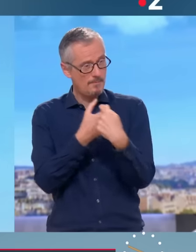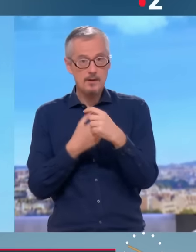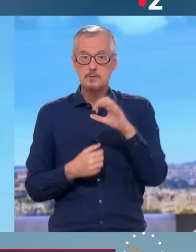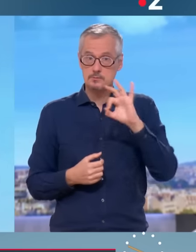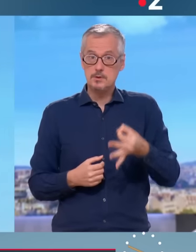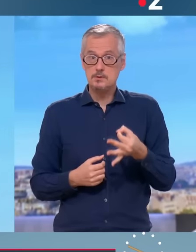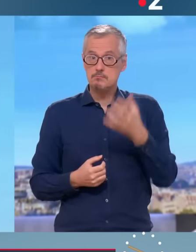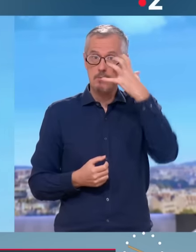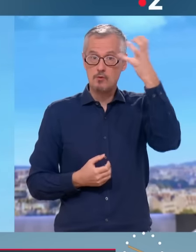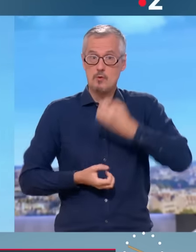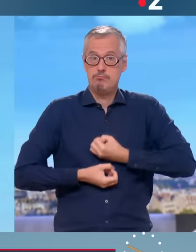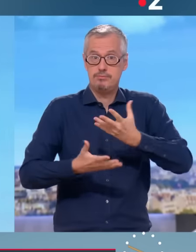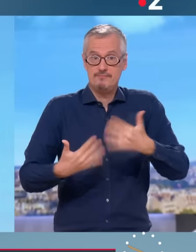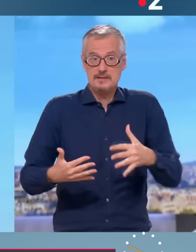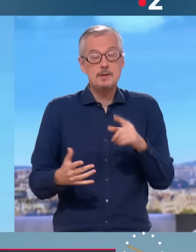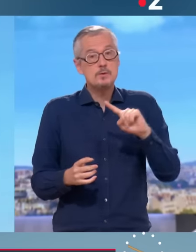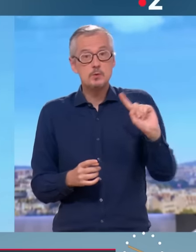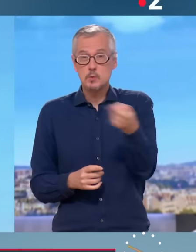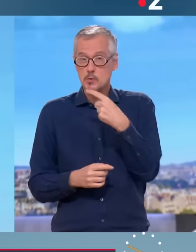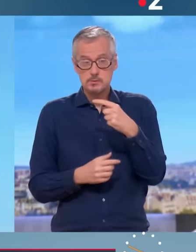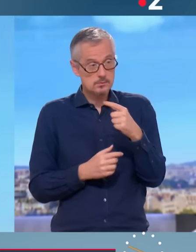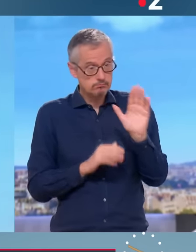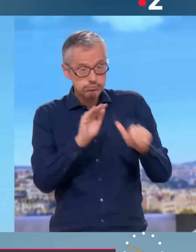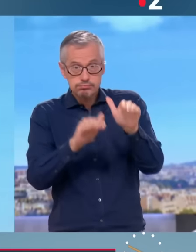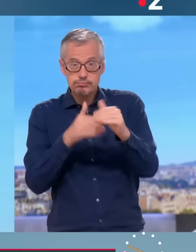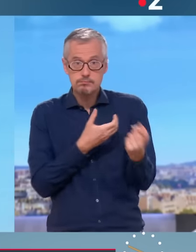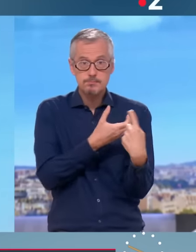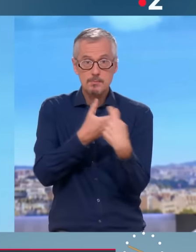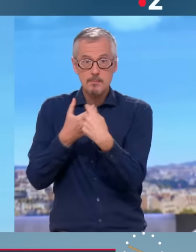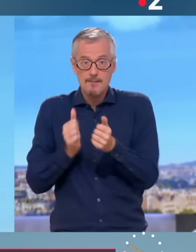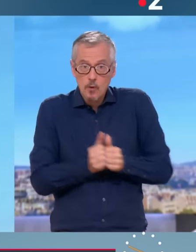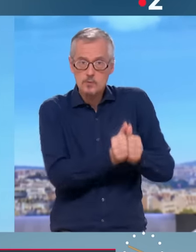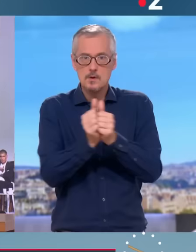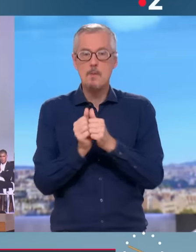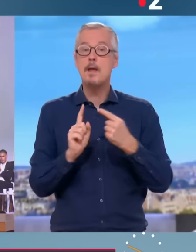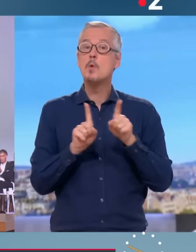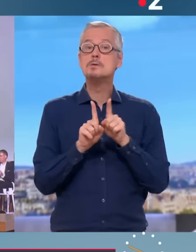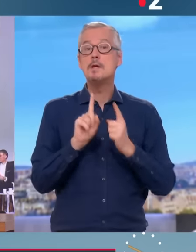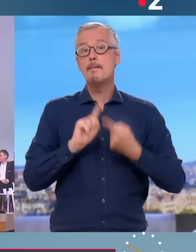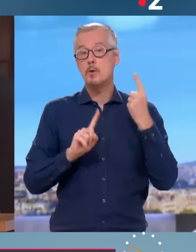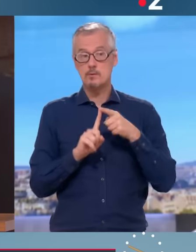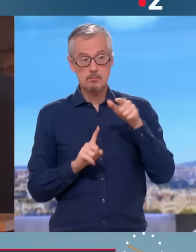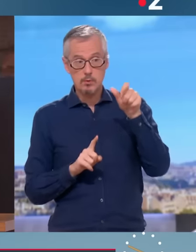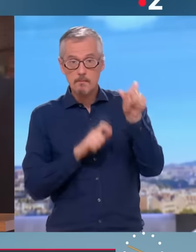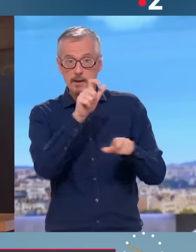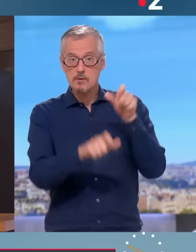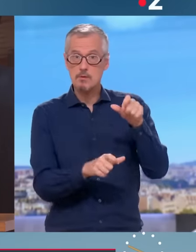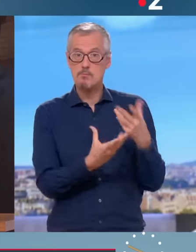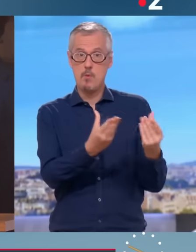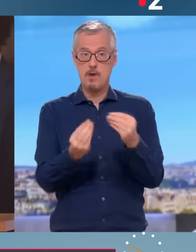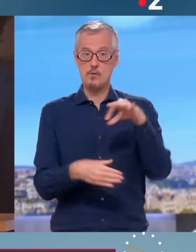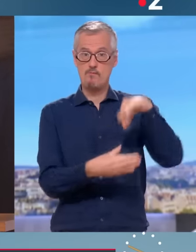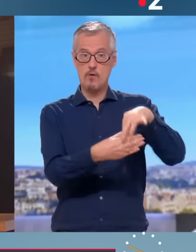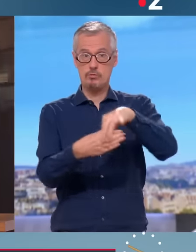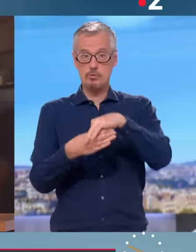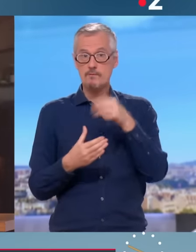venir. Et surtout, c'est l'électorat qui va trancher cette question-là. Est-ce qu'il y a une solution alternative au chaos que nous vivons ?